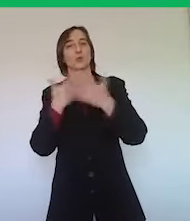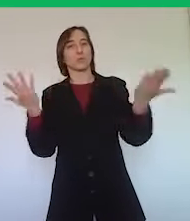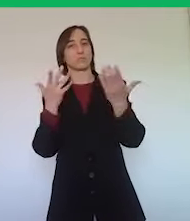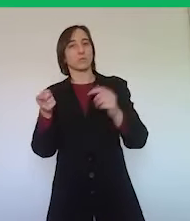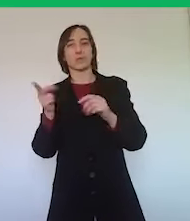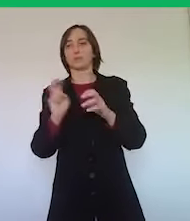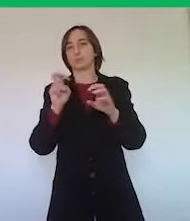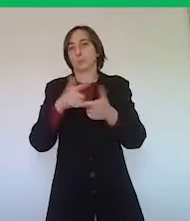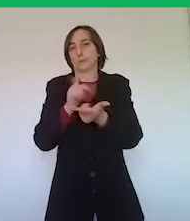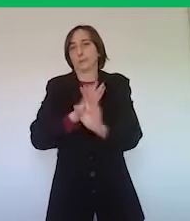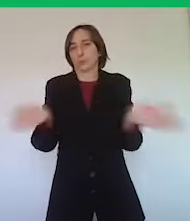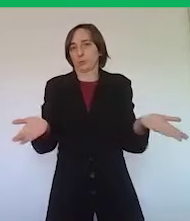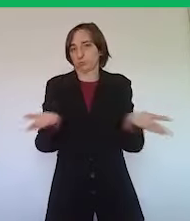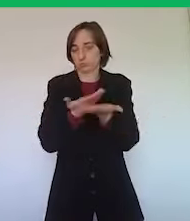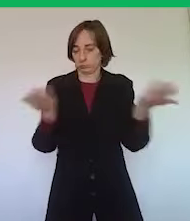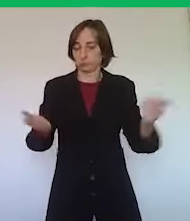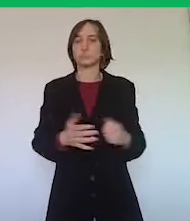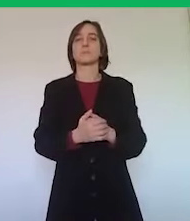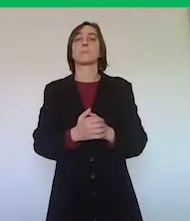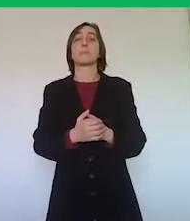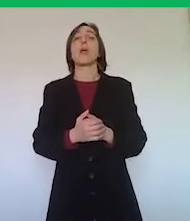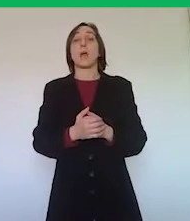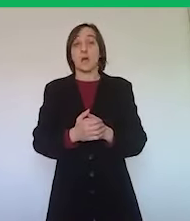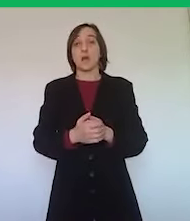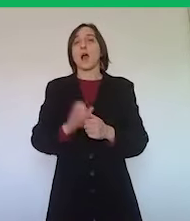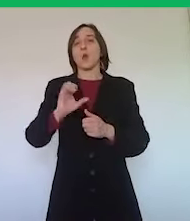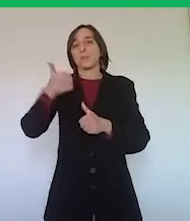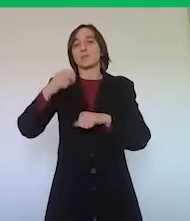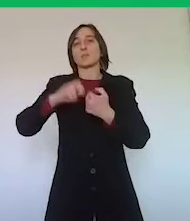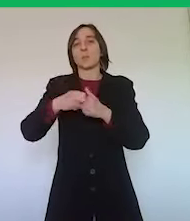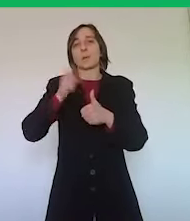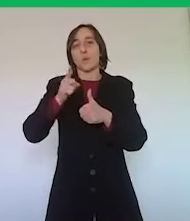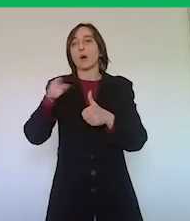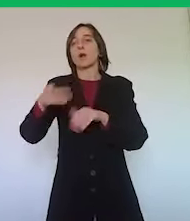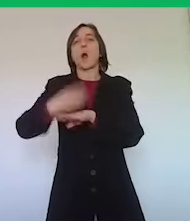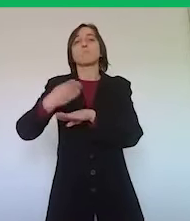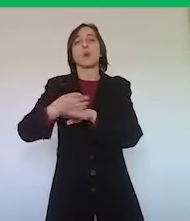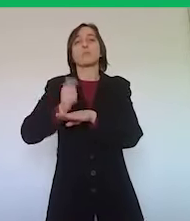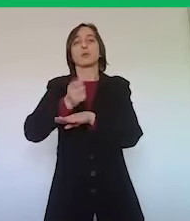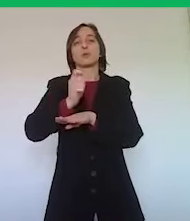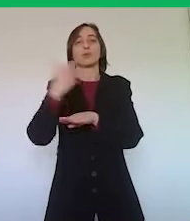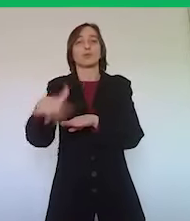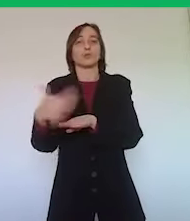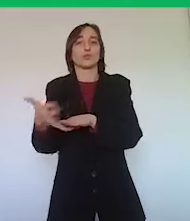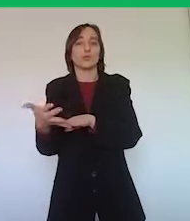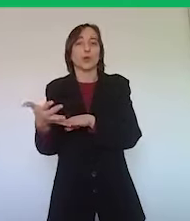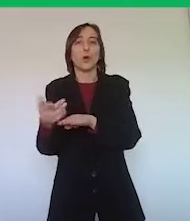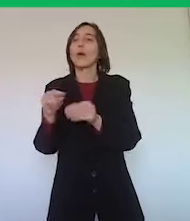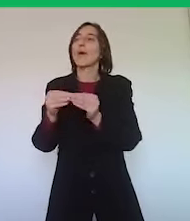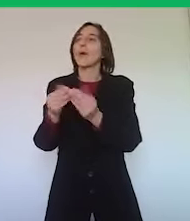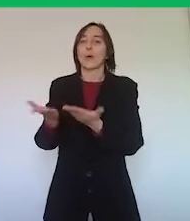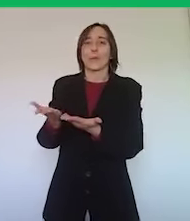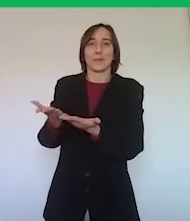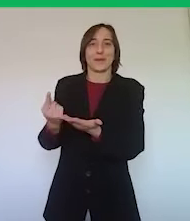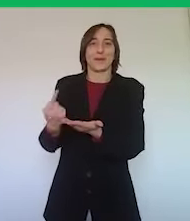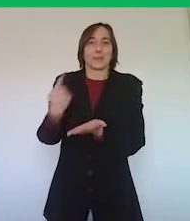C'è un problema legato a chi non ha potuto usufruire di abbonamenti già pagati e su questo stiamo lavorando con